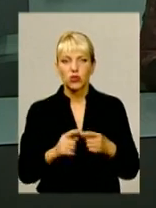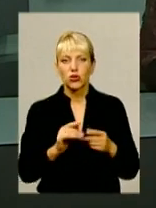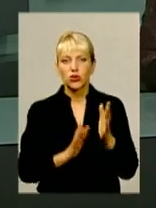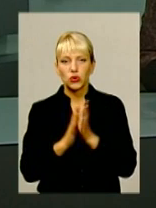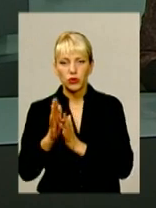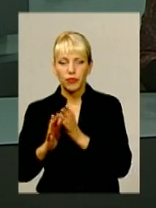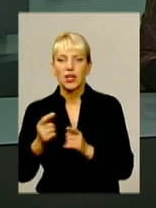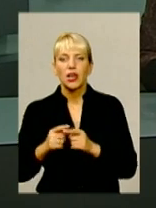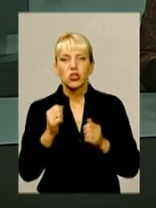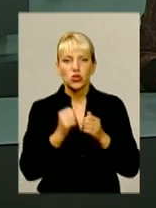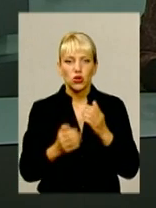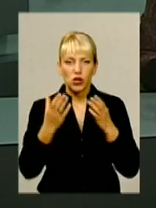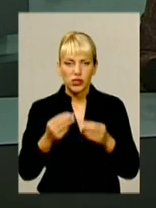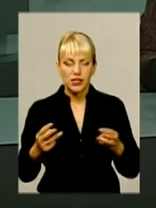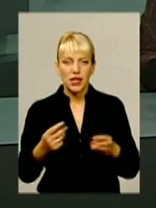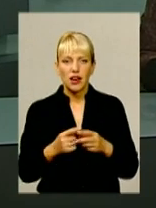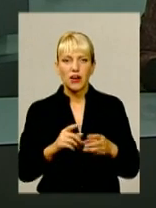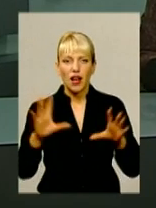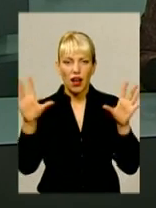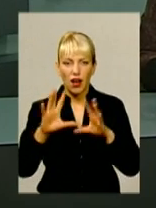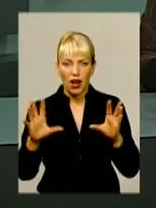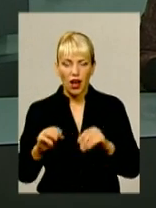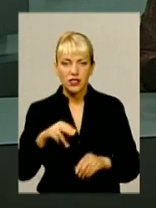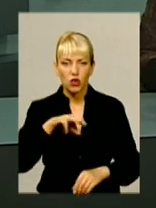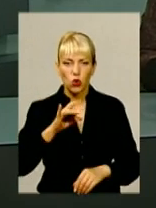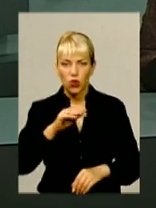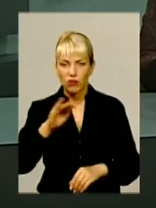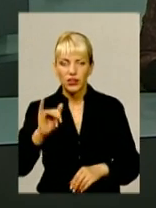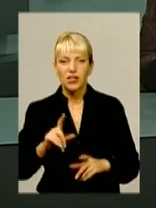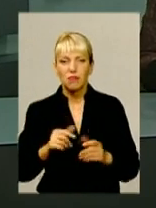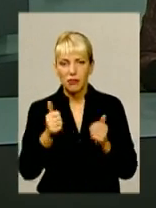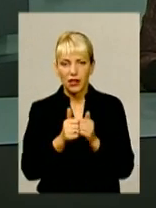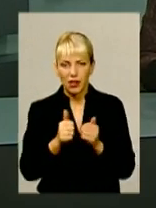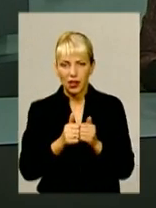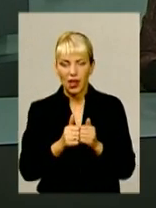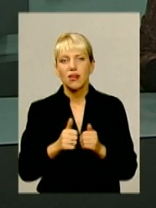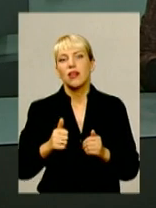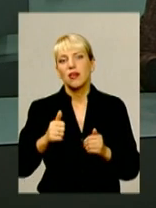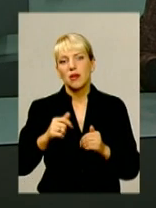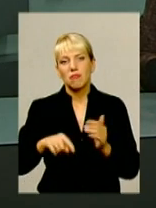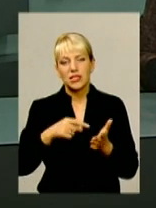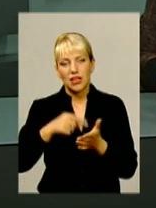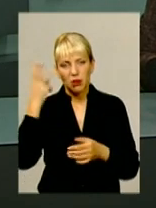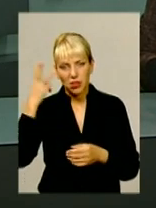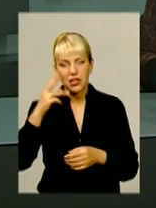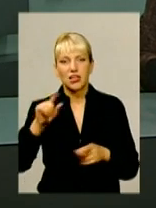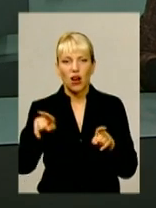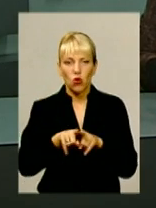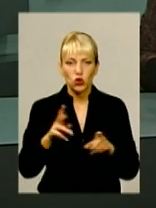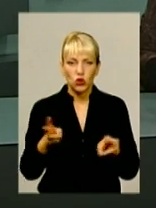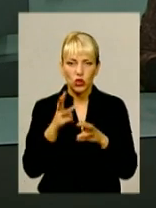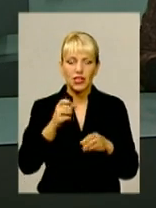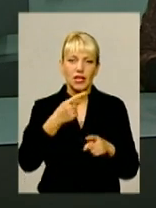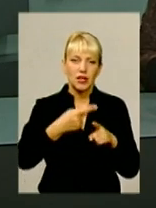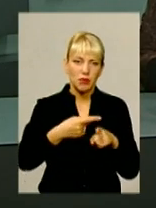надзвичайники гасять займання покладів торфу на виїзді з обласного центру. Горіло також і в самому Хмельницькому, на перехресті Старокостянтинівського